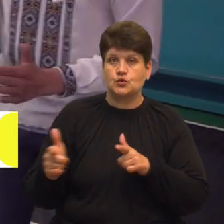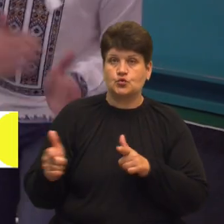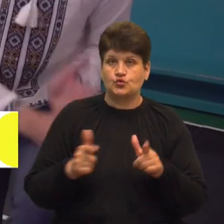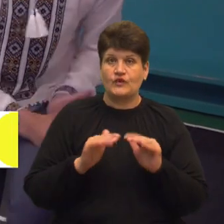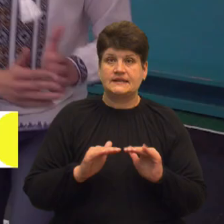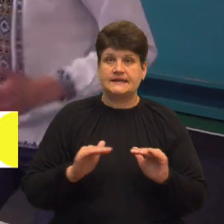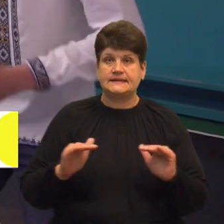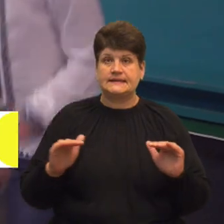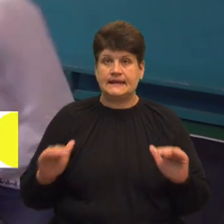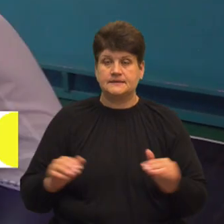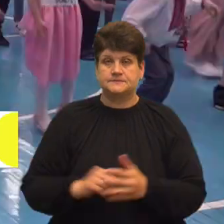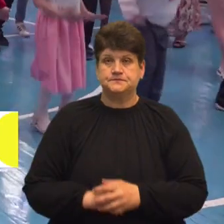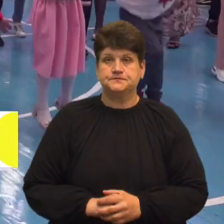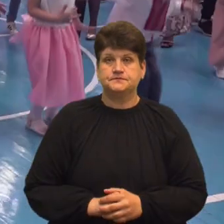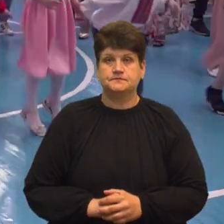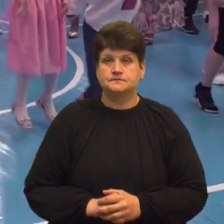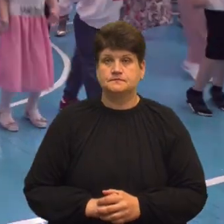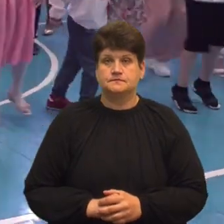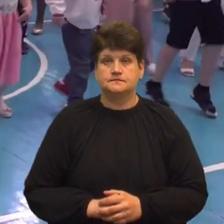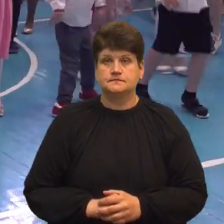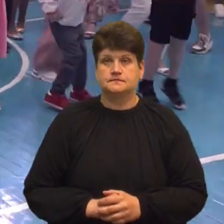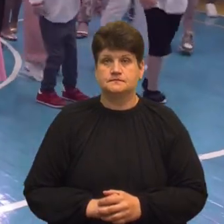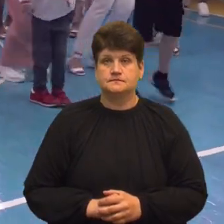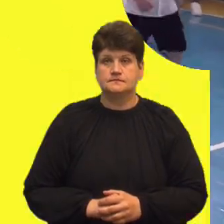Малоподькалець Андрій Бодак, Суспільне, Новини, Тернопіль.